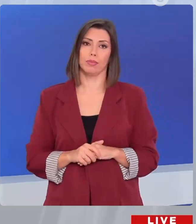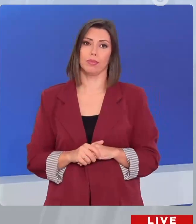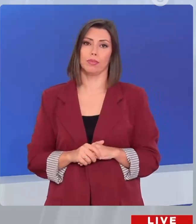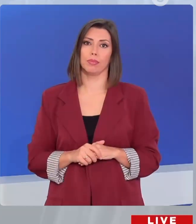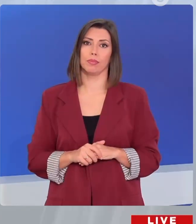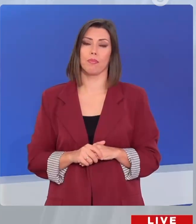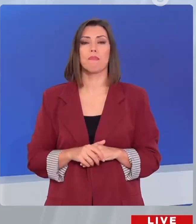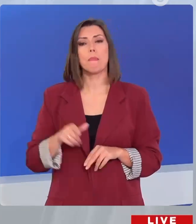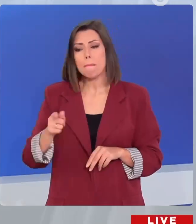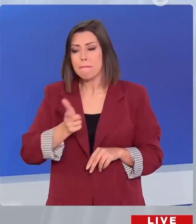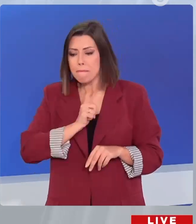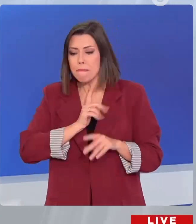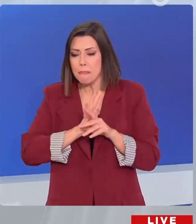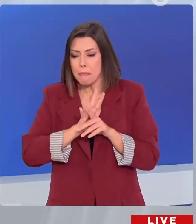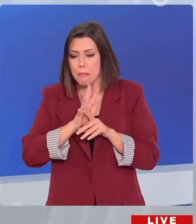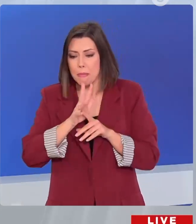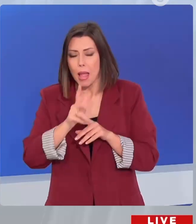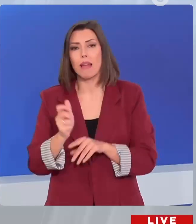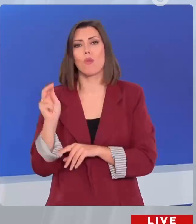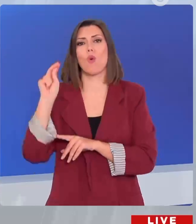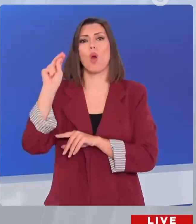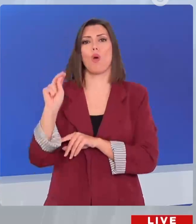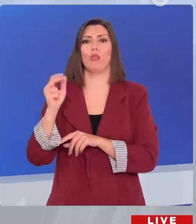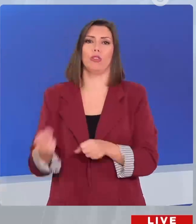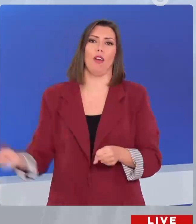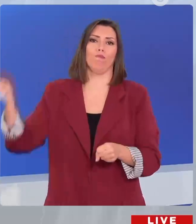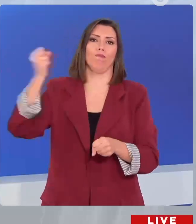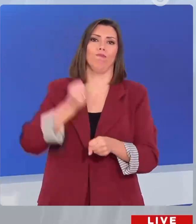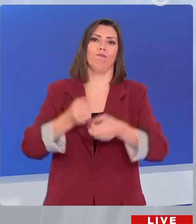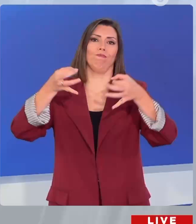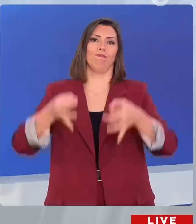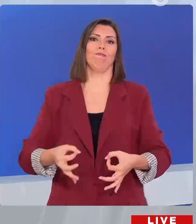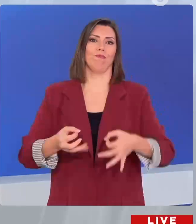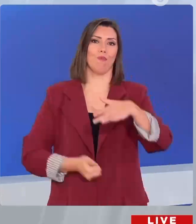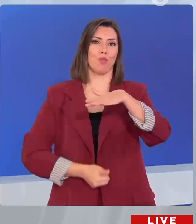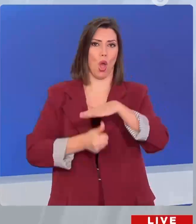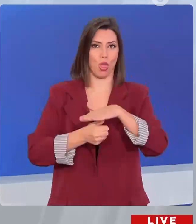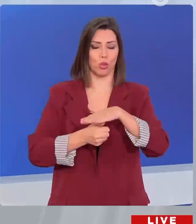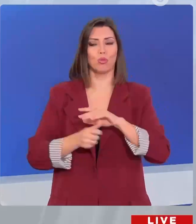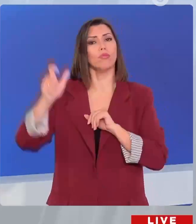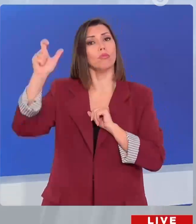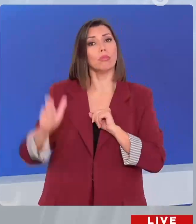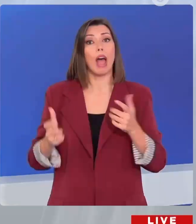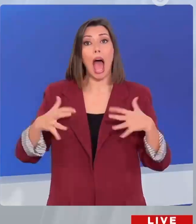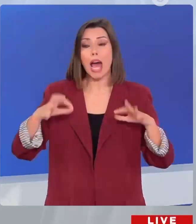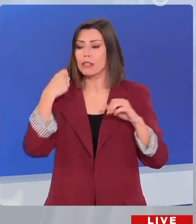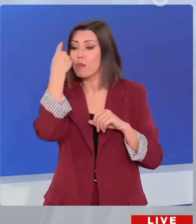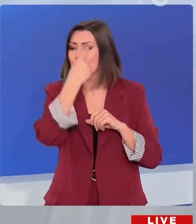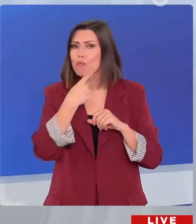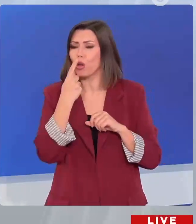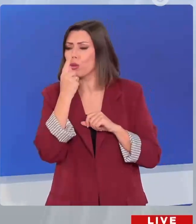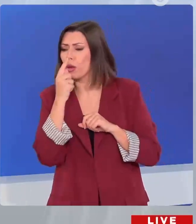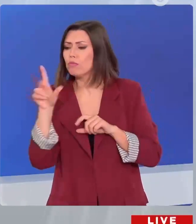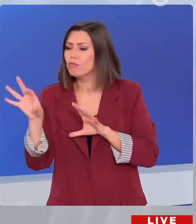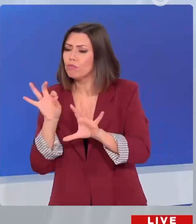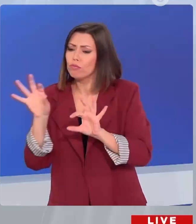Ο χρόνος μετρά αντίστροφα για την οκομοσία του Ντόναλτ Τραμπ και ο επόμενος ένικος του Λευκού Ίκου έχει ήδη αρχίσει να στείνει το επιτελείο του. Μετά